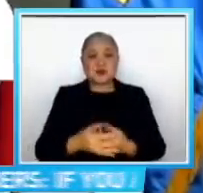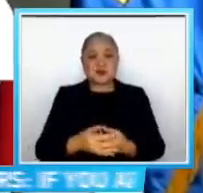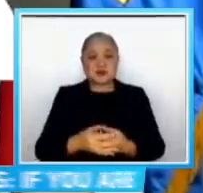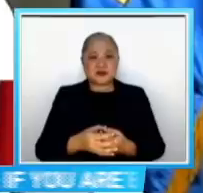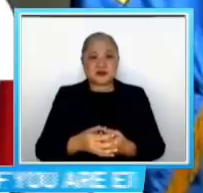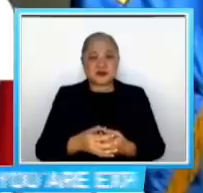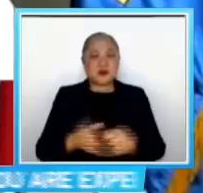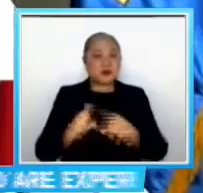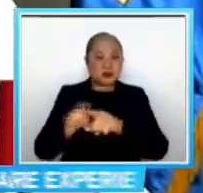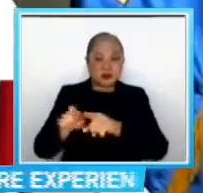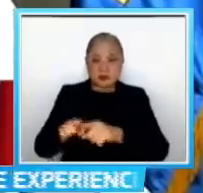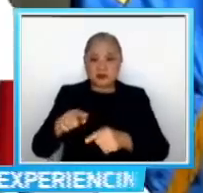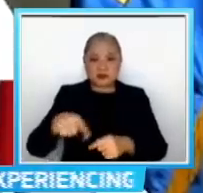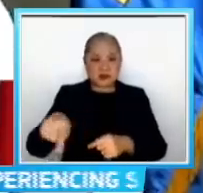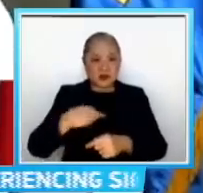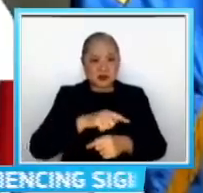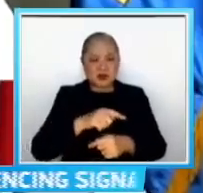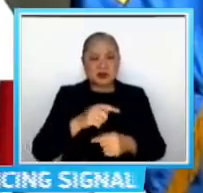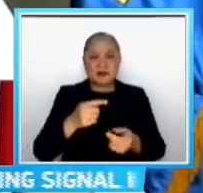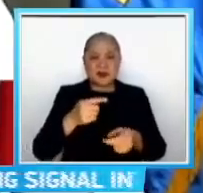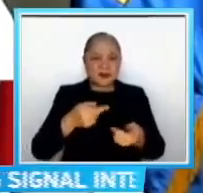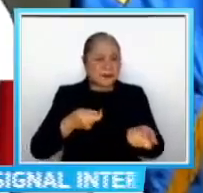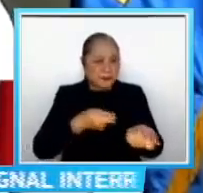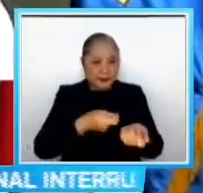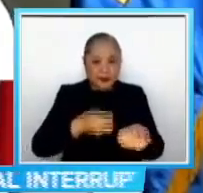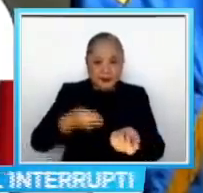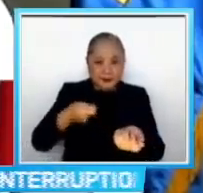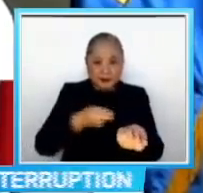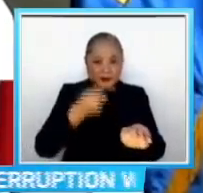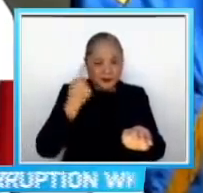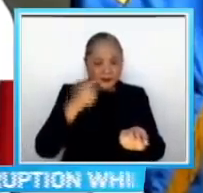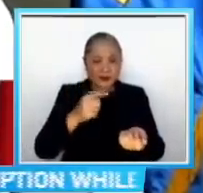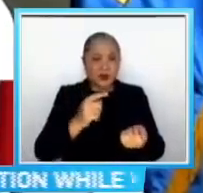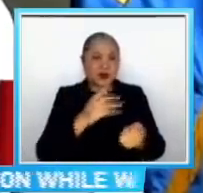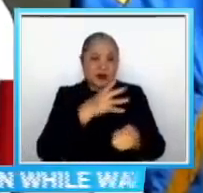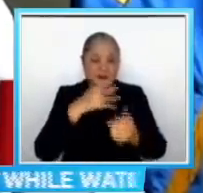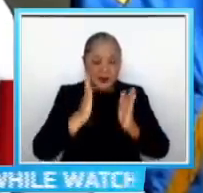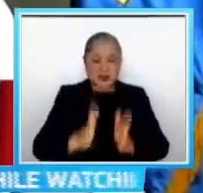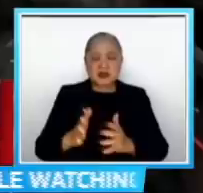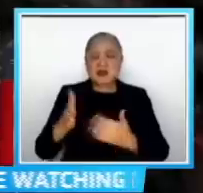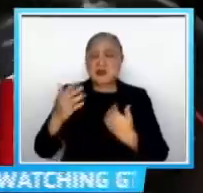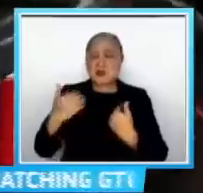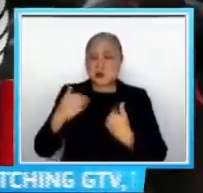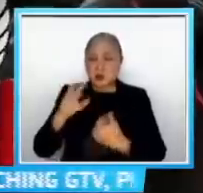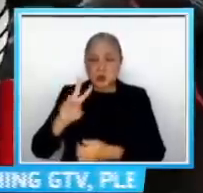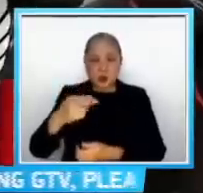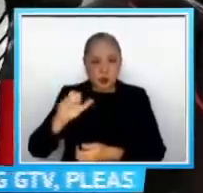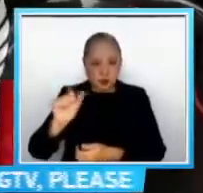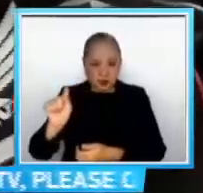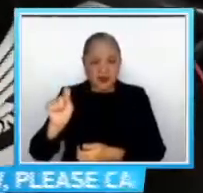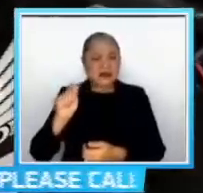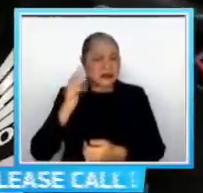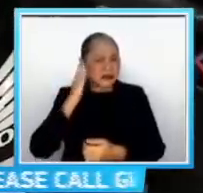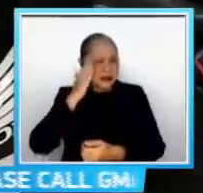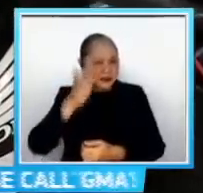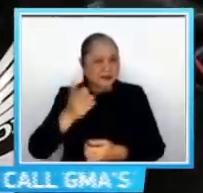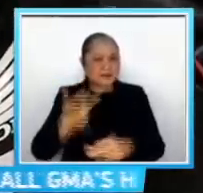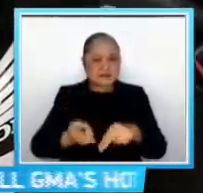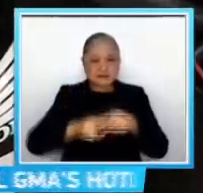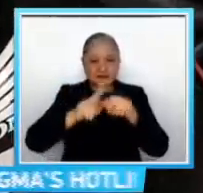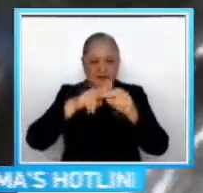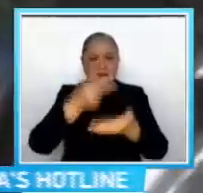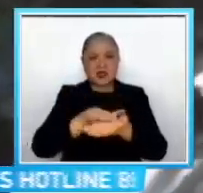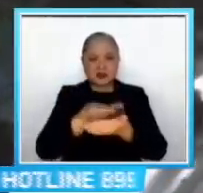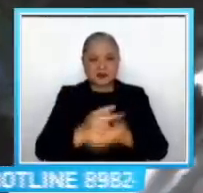fertilizer, pati nga wheat, pati are projected to go up Basa sa iniulat ng GMA News